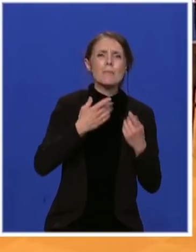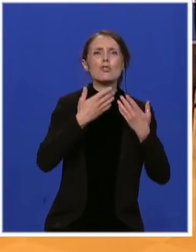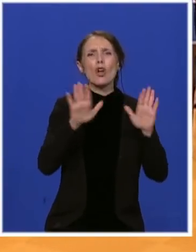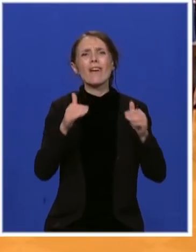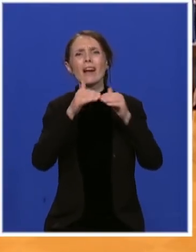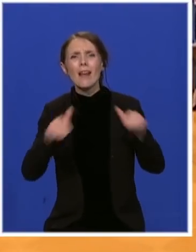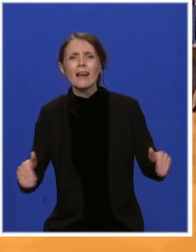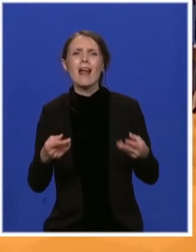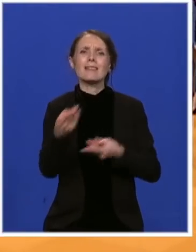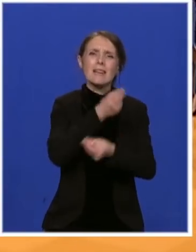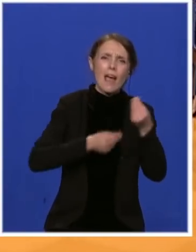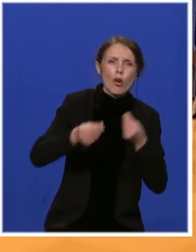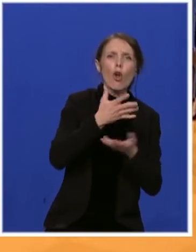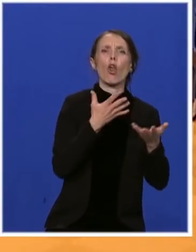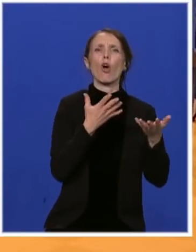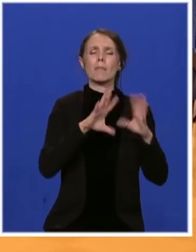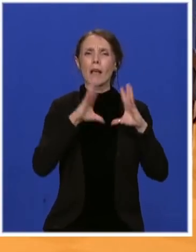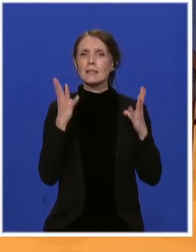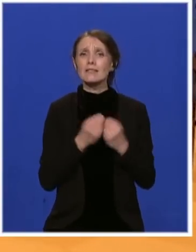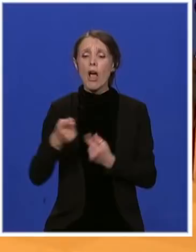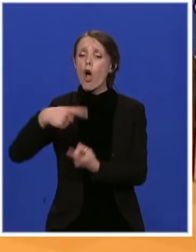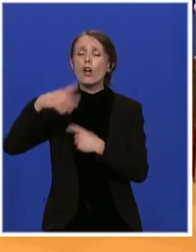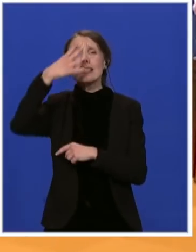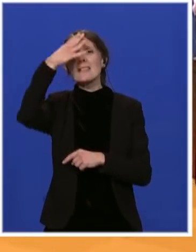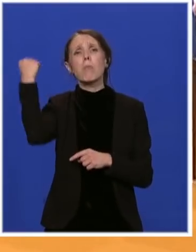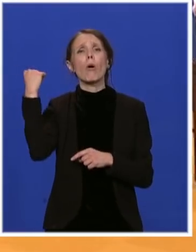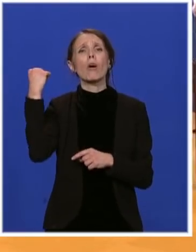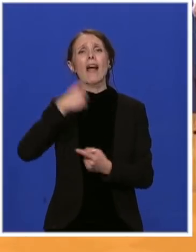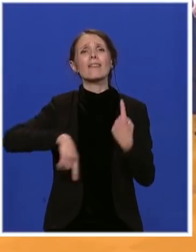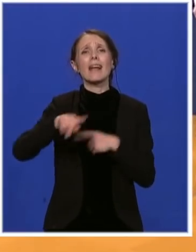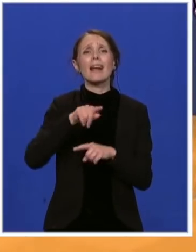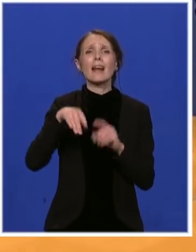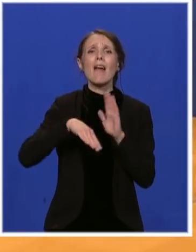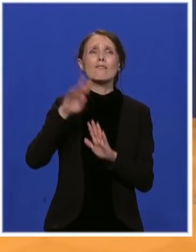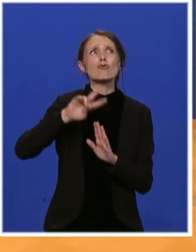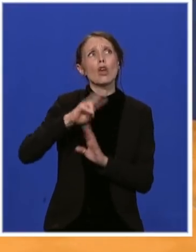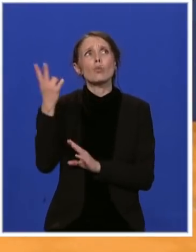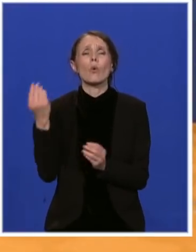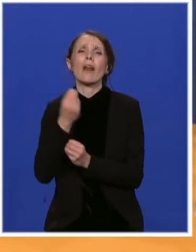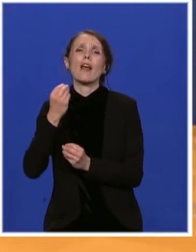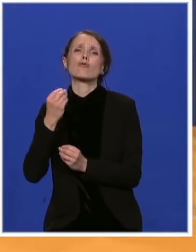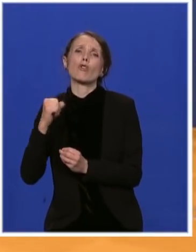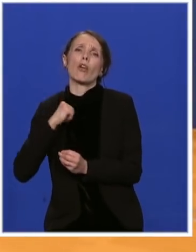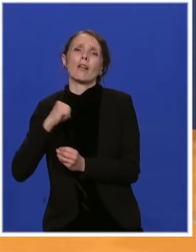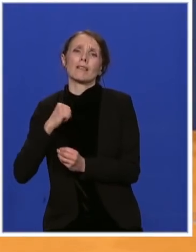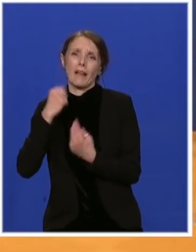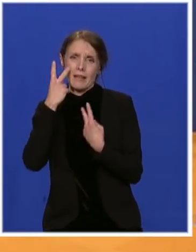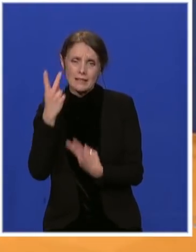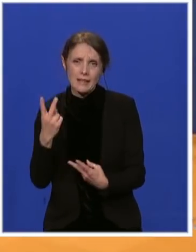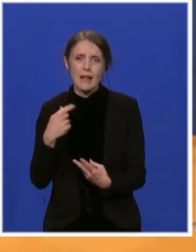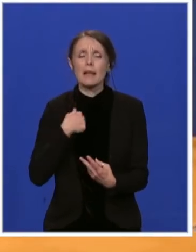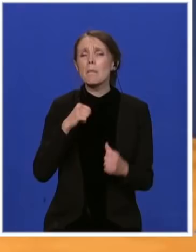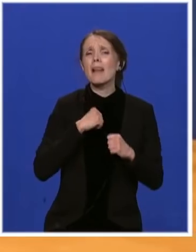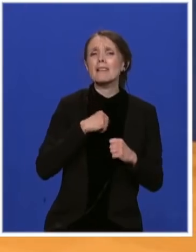kapitala oni u tom slučaju za boreve na region i vode se nekim drugim interesima zanima me kako vi to